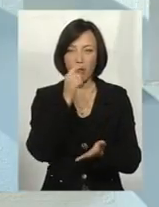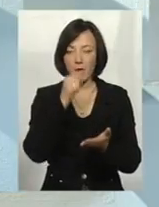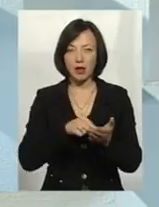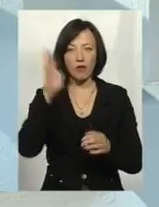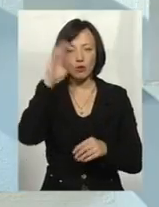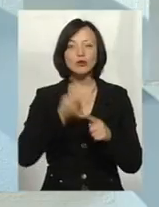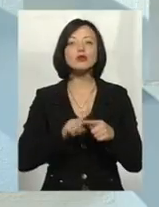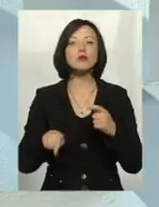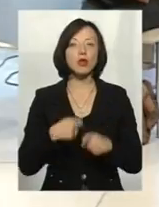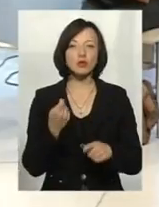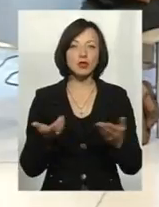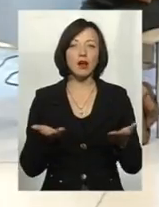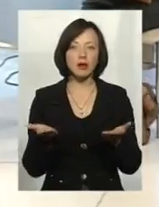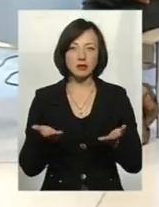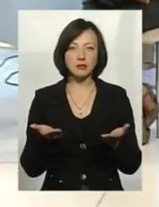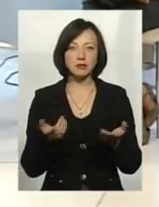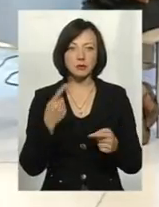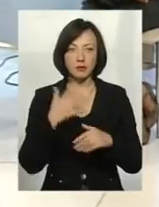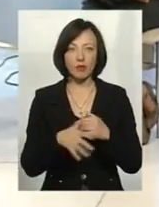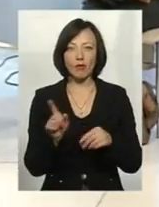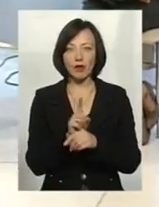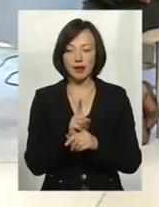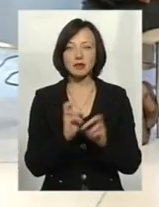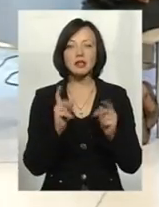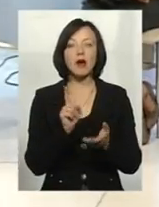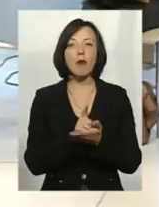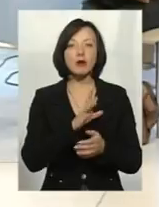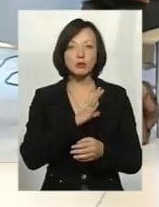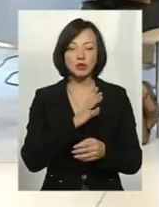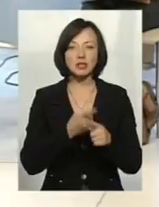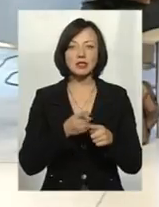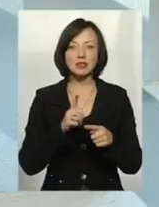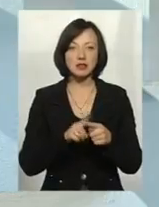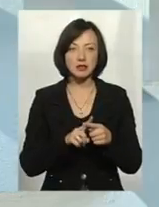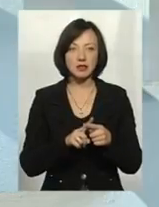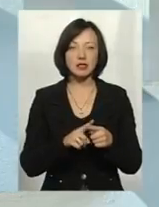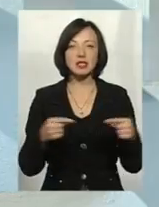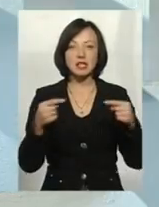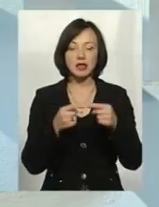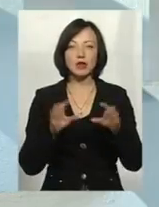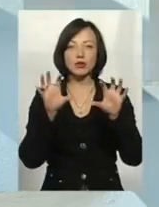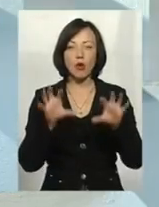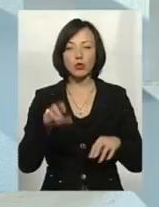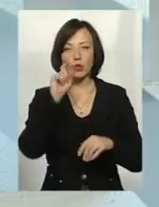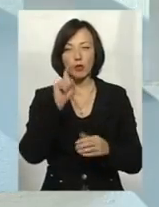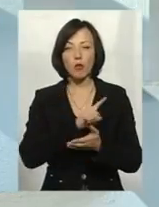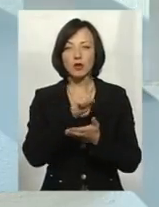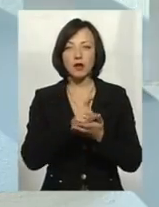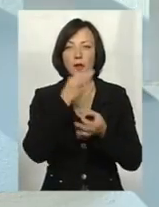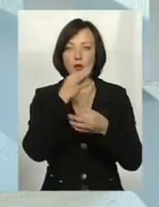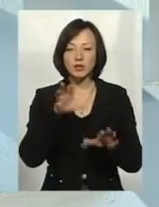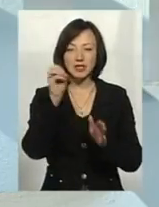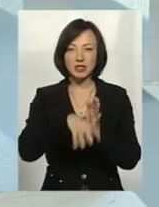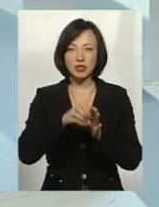Що це порушує? Які це порушує, я так розумію, норми? Тобто, як має бути? Згідно Водного кодексу України, обов'язково будь-які